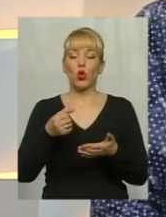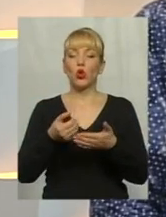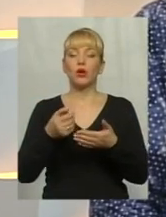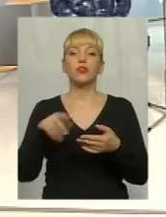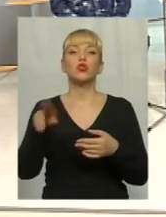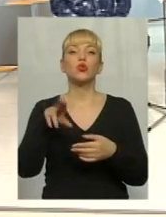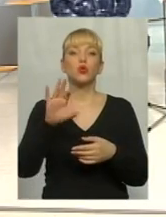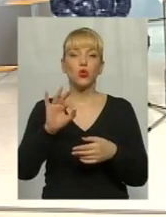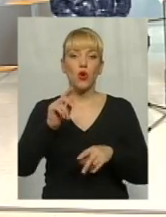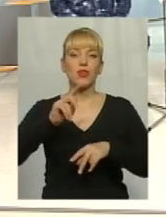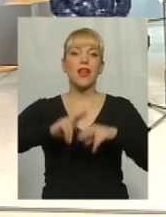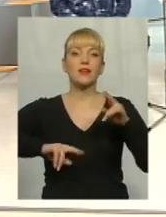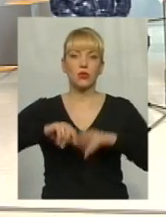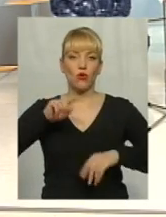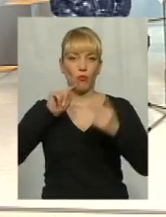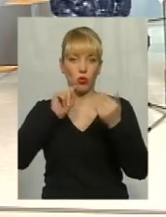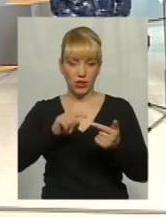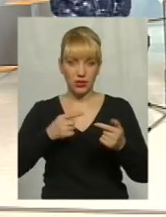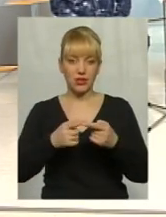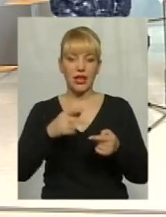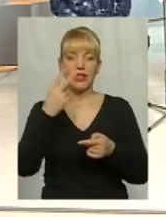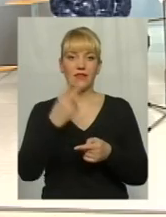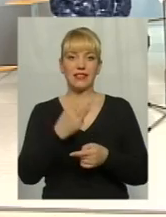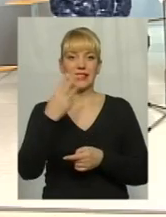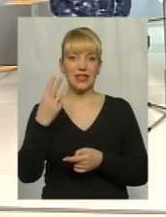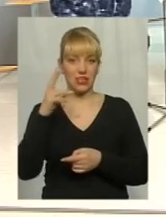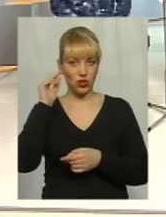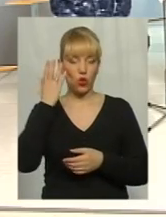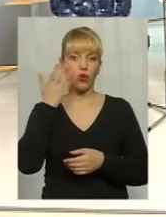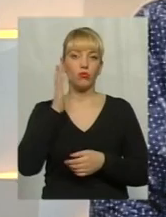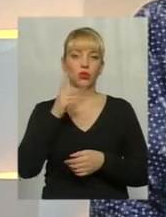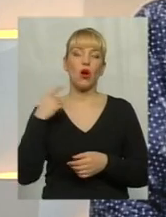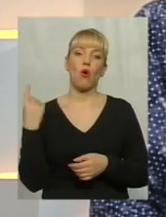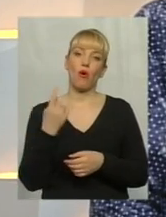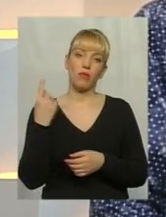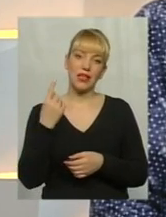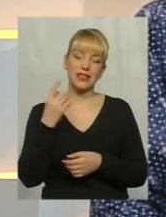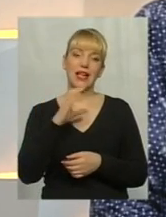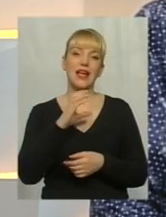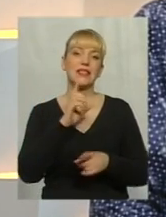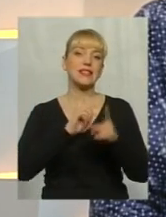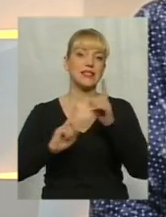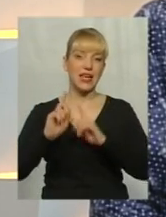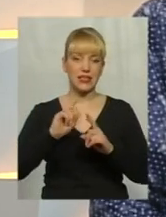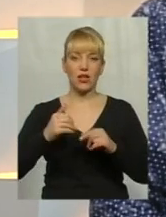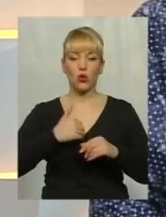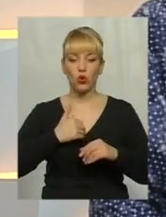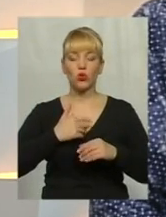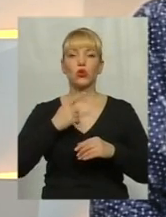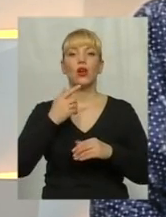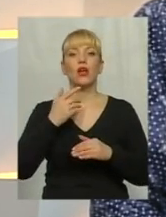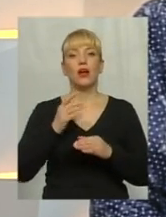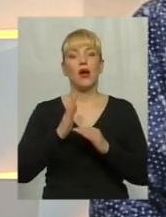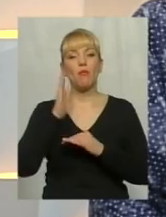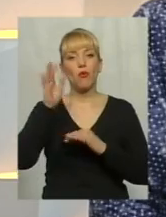настроїв. На 23 число, коли буде в нас обласна сесія, хочу порансувати, ми збираємось теж вивезти підприємців. І я